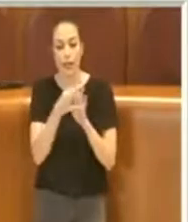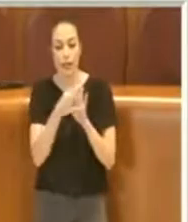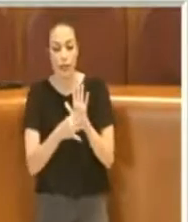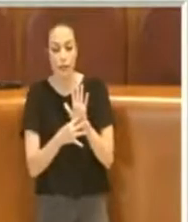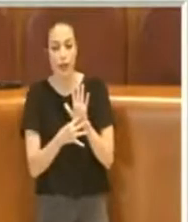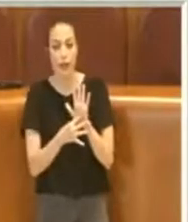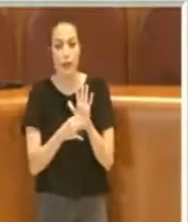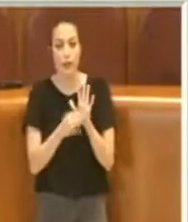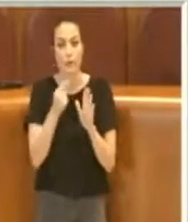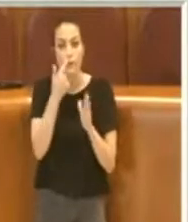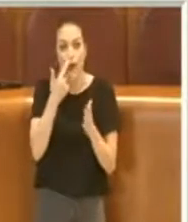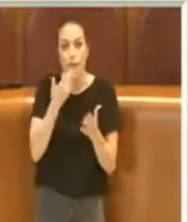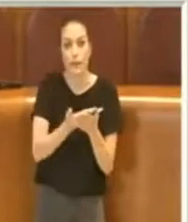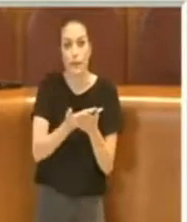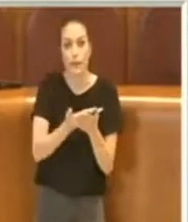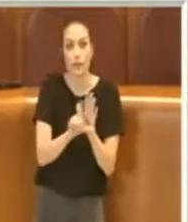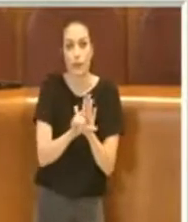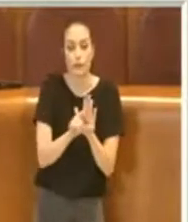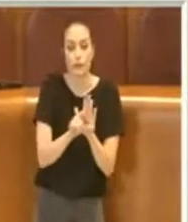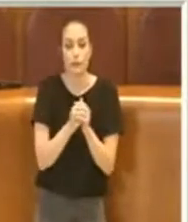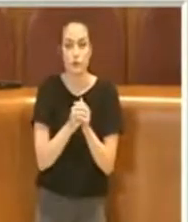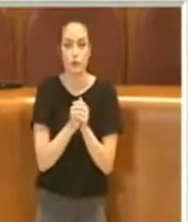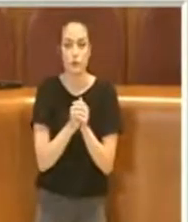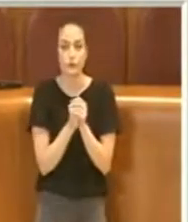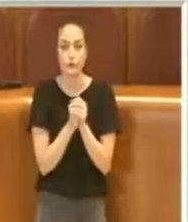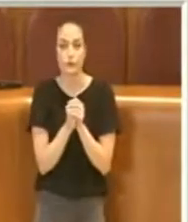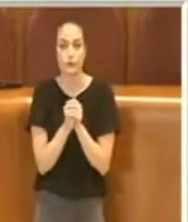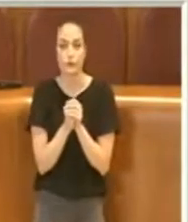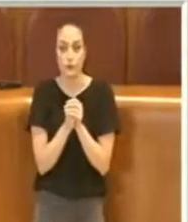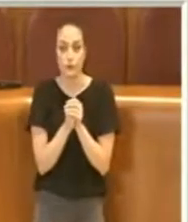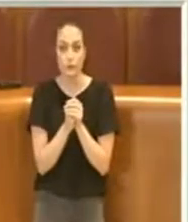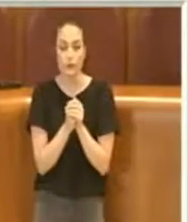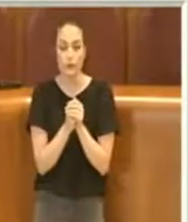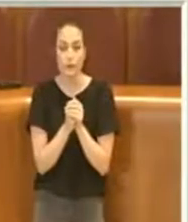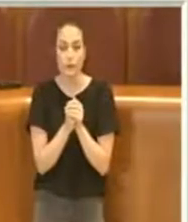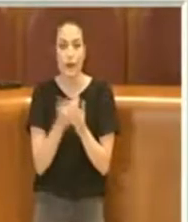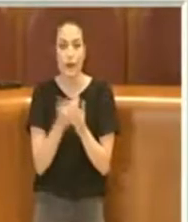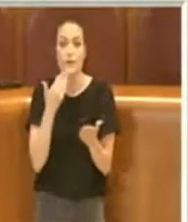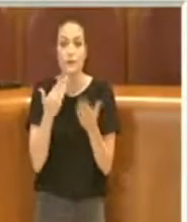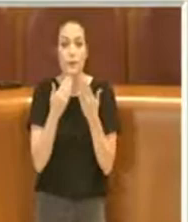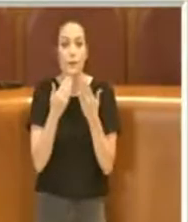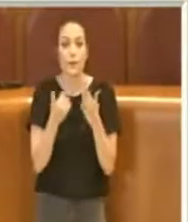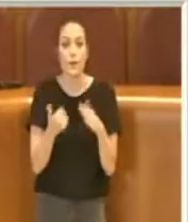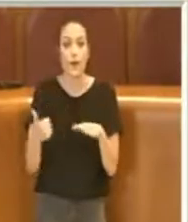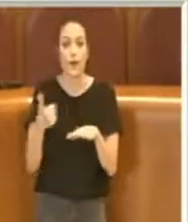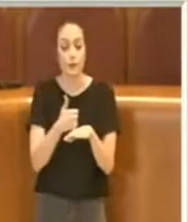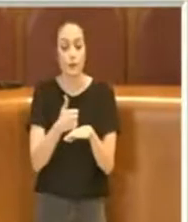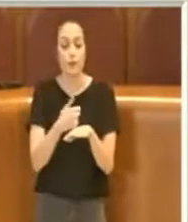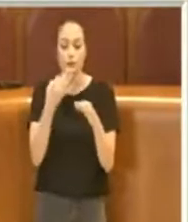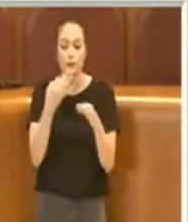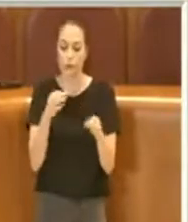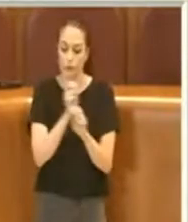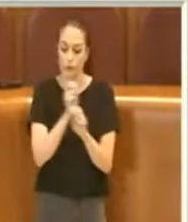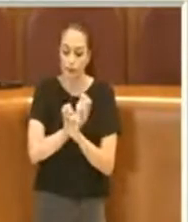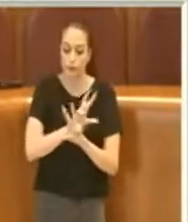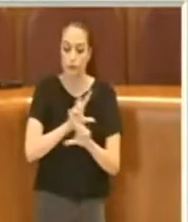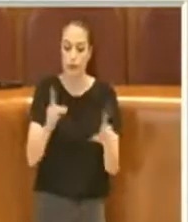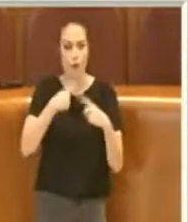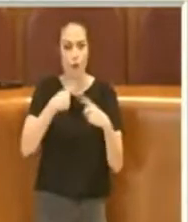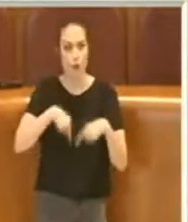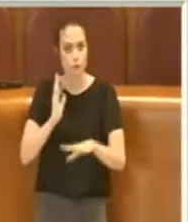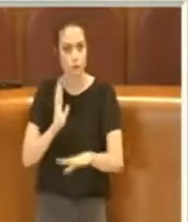applicazione di queste norme. L'Assemblea Capedolina darà questo segnale e noi interloquiremo con i nostri